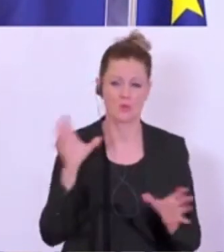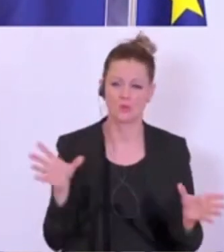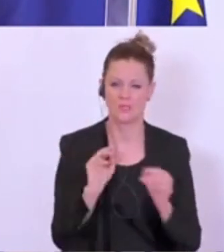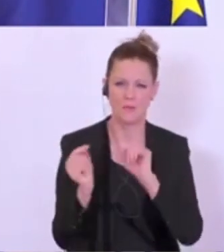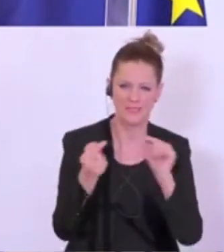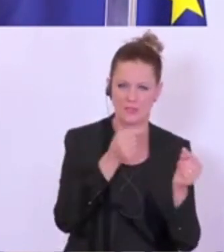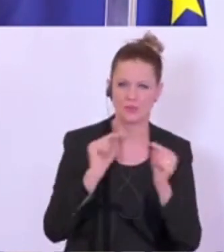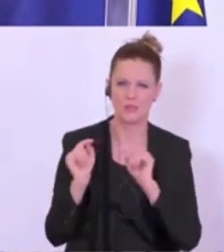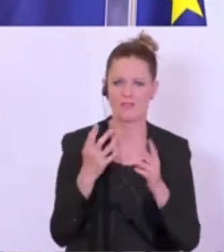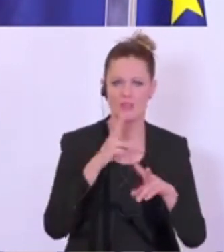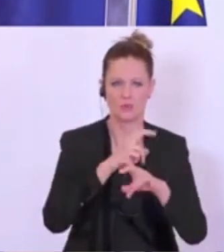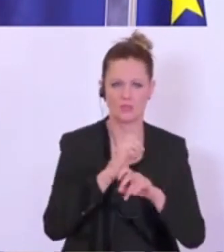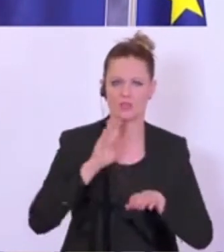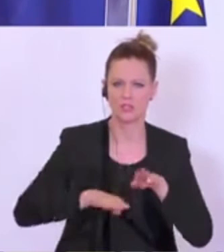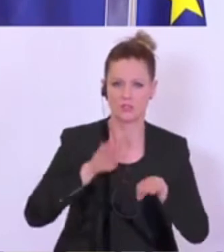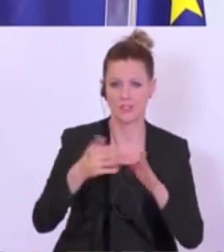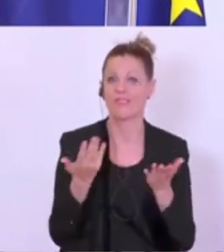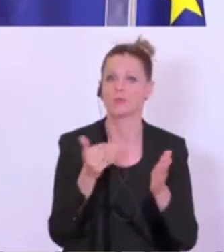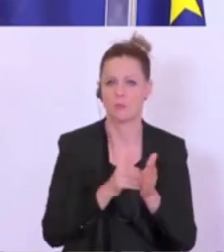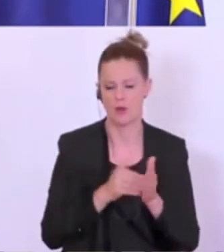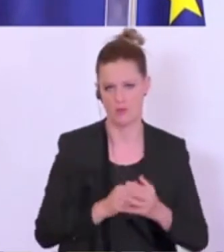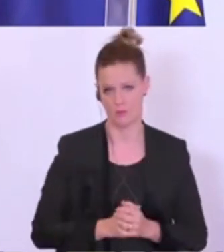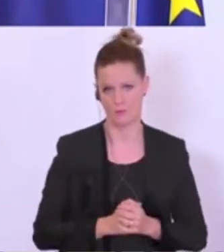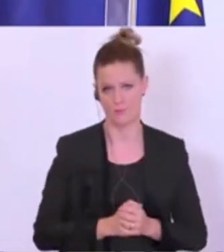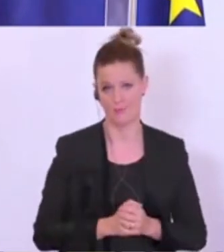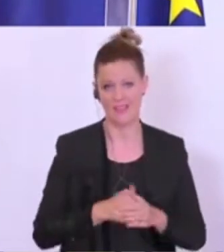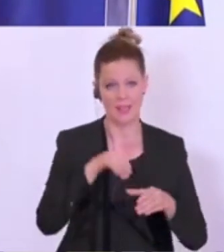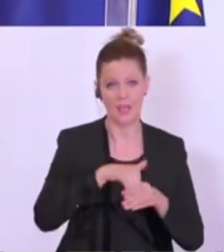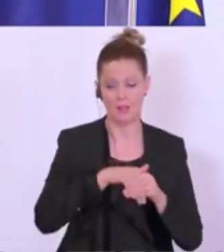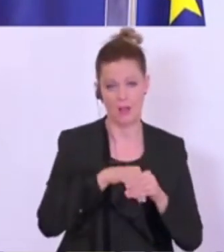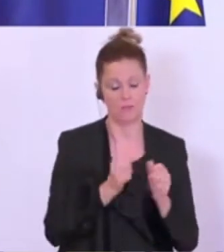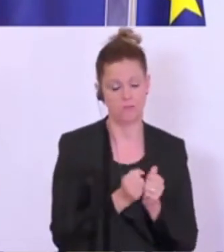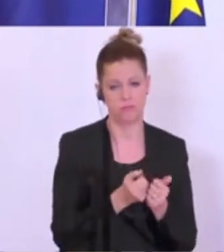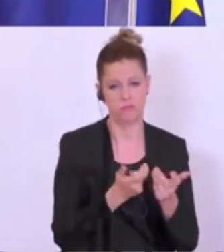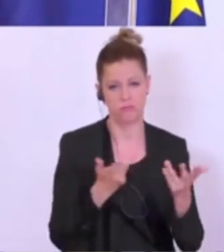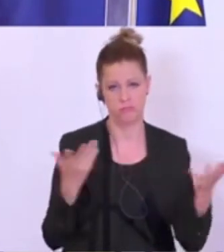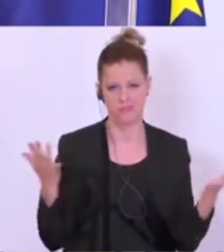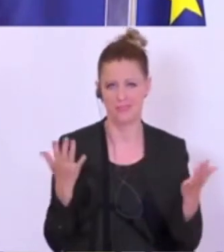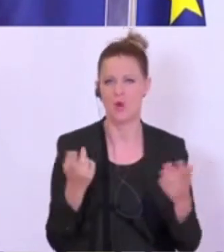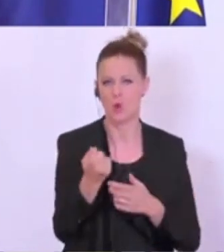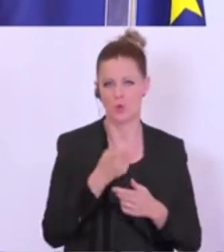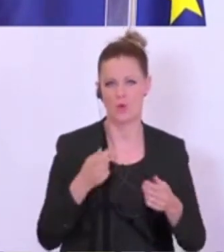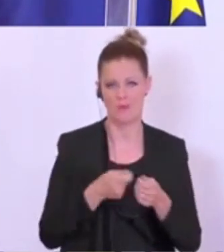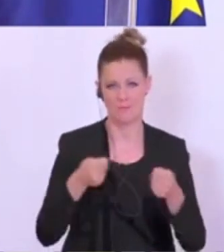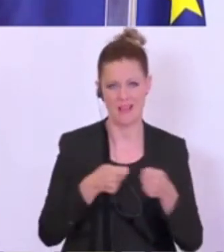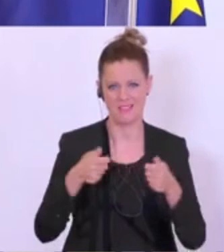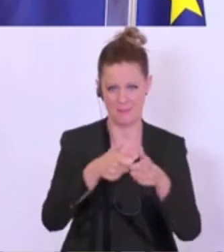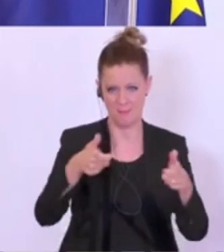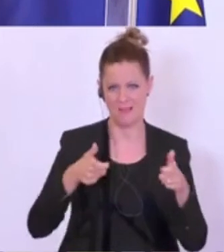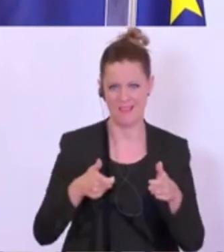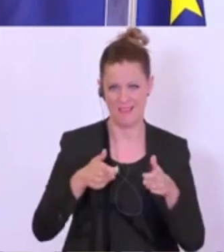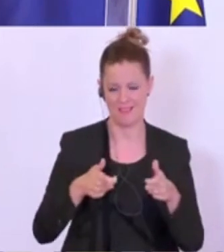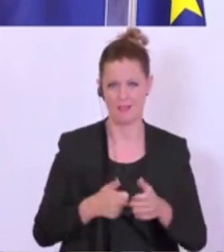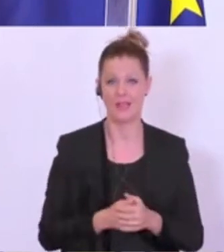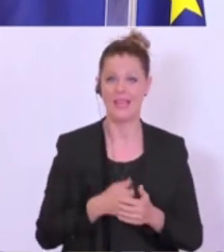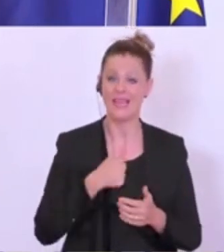braucht Österreich als nächstes. Und die sind sicher umfangreich. Also das wird ein gesamtes Maßnahmenpaket werden. Ich sehe